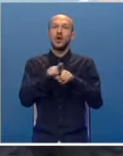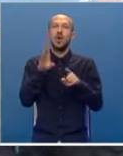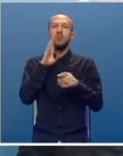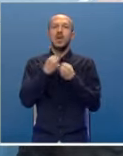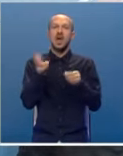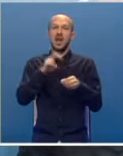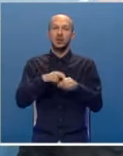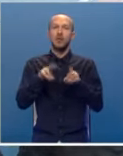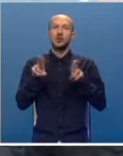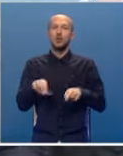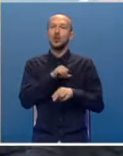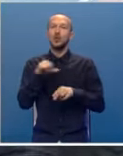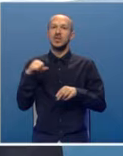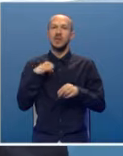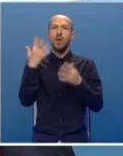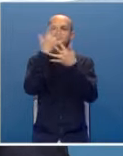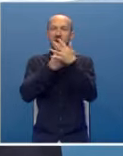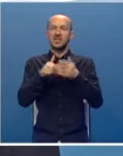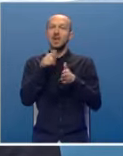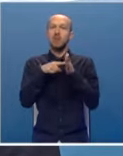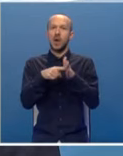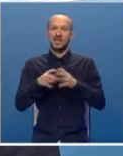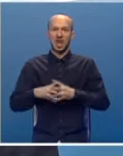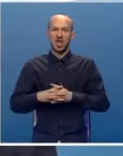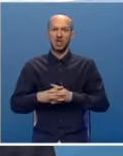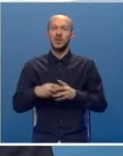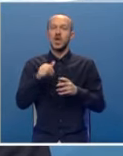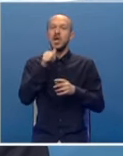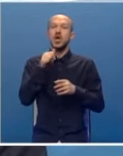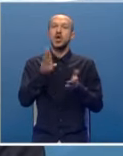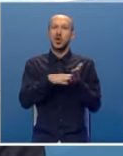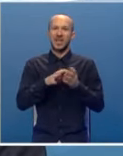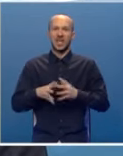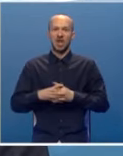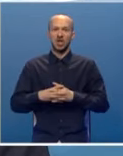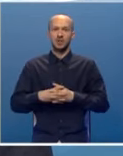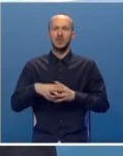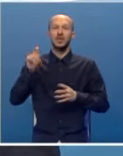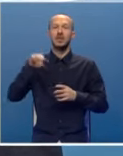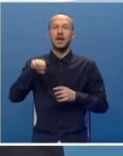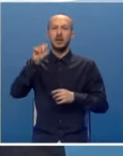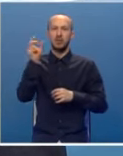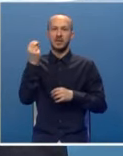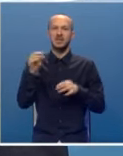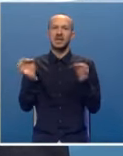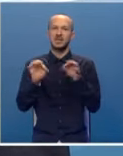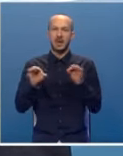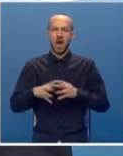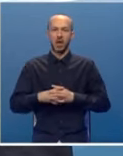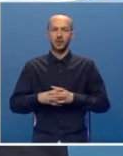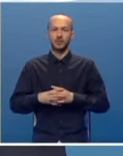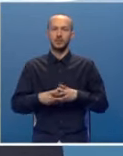nastup, apsolutno su samo farsa. Pokazali i dokazali da Republika Srpska je spremna,